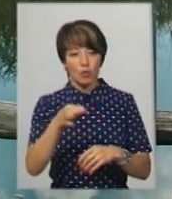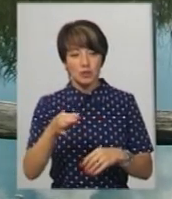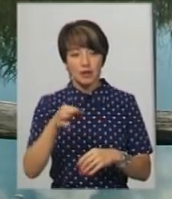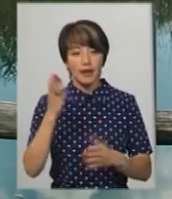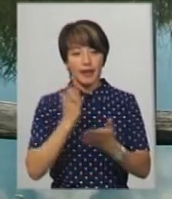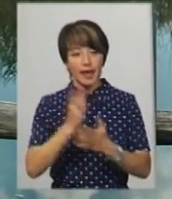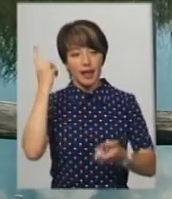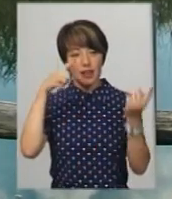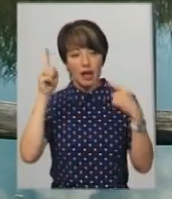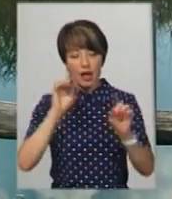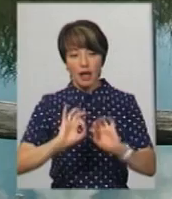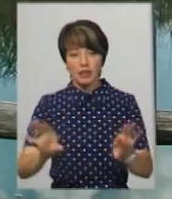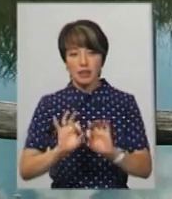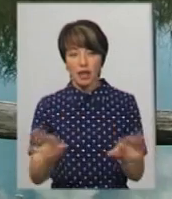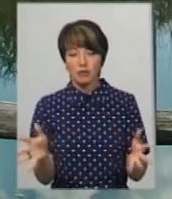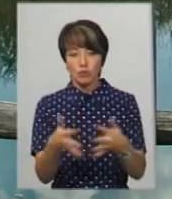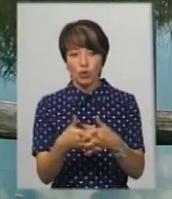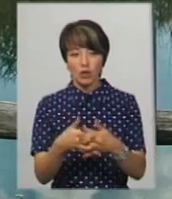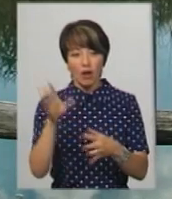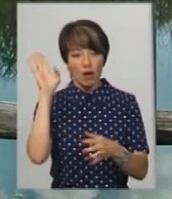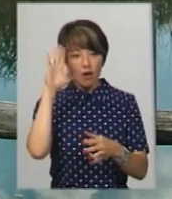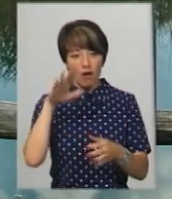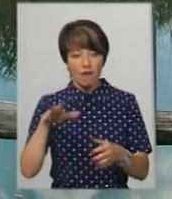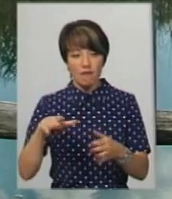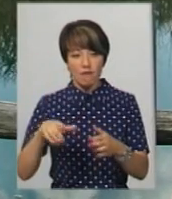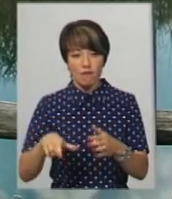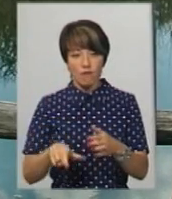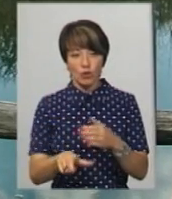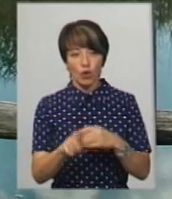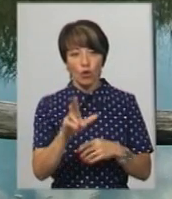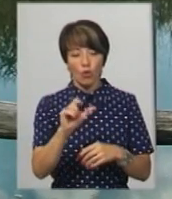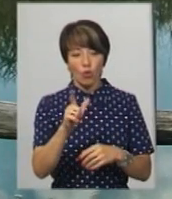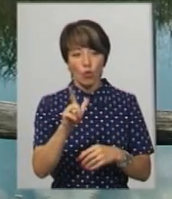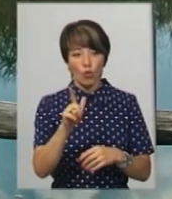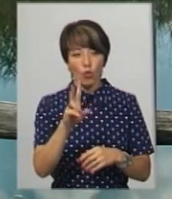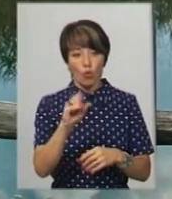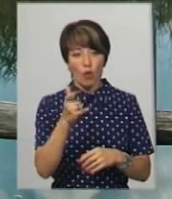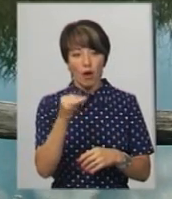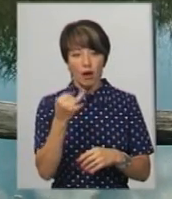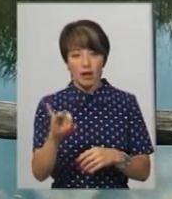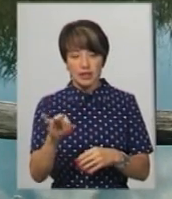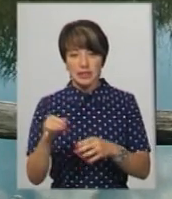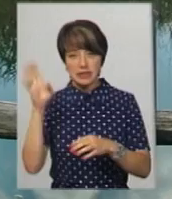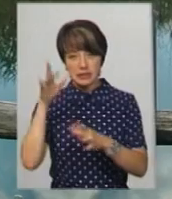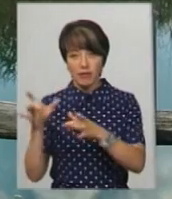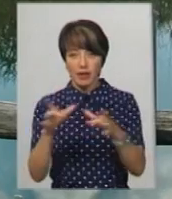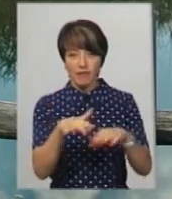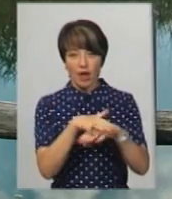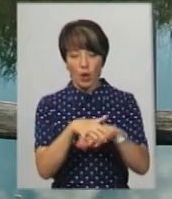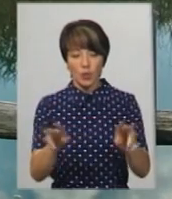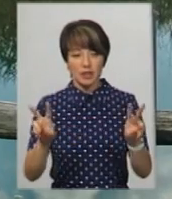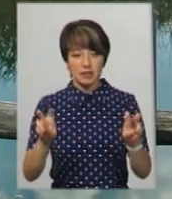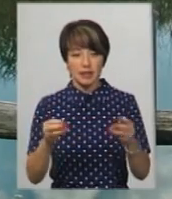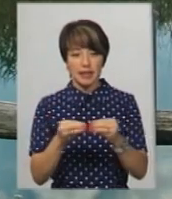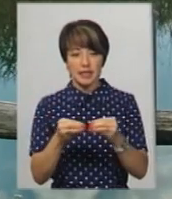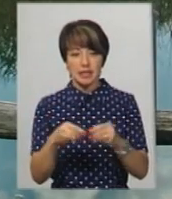вона споріднена з водоймами Кугаєвецькі ставки, Беркові ставки, якщо їх в народі називають,